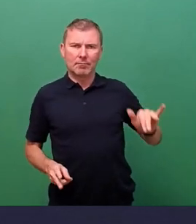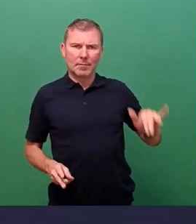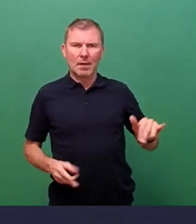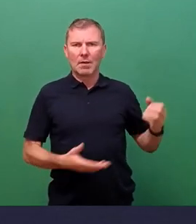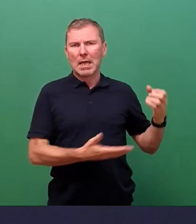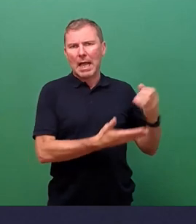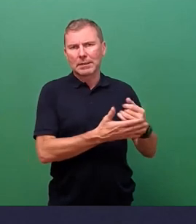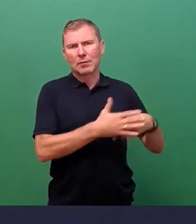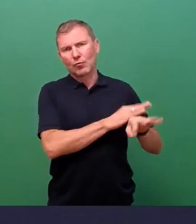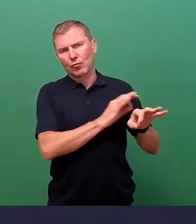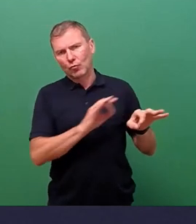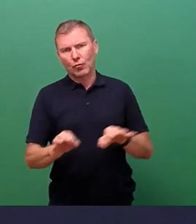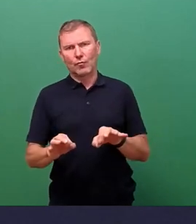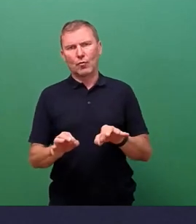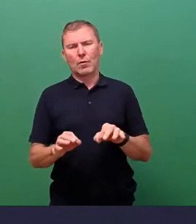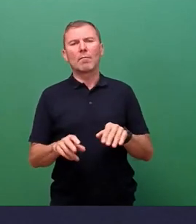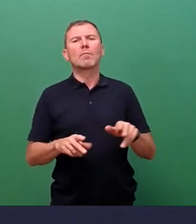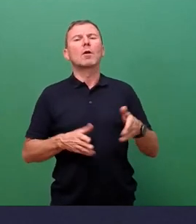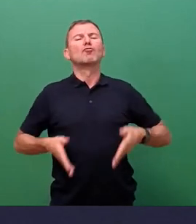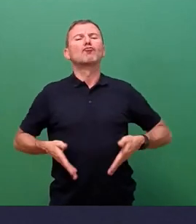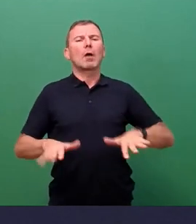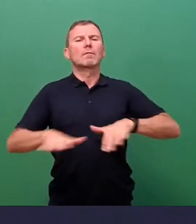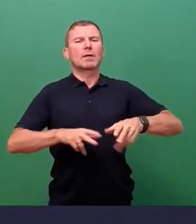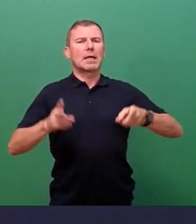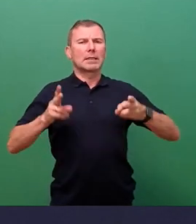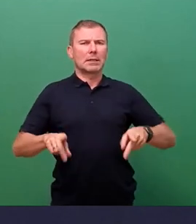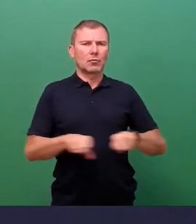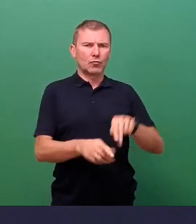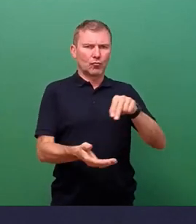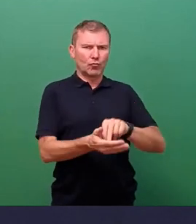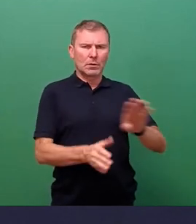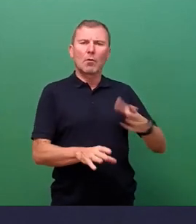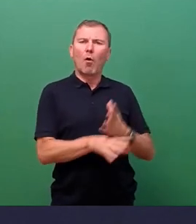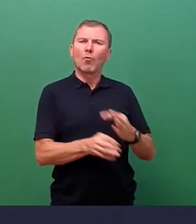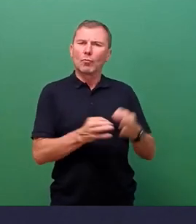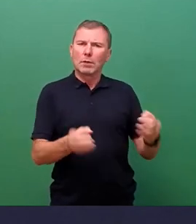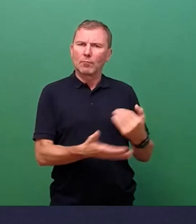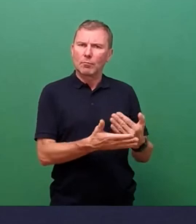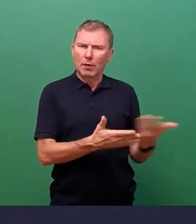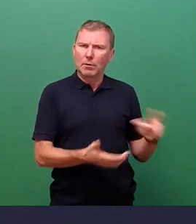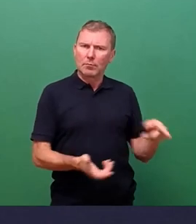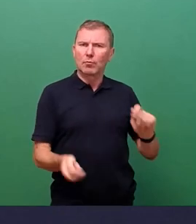des geltenden Straßenverkehrsrechts zuständig sind, diese Maßnahmen auch entsprechend umsetzen.